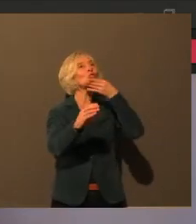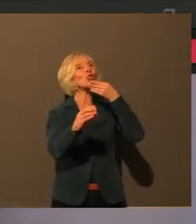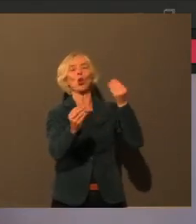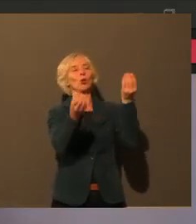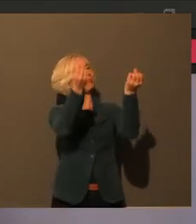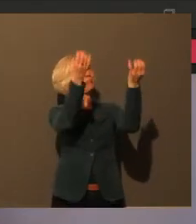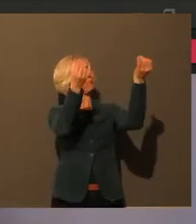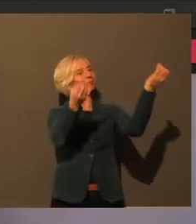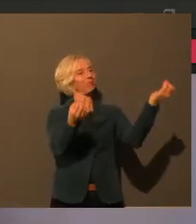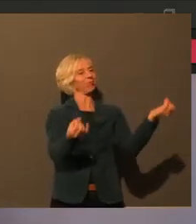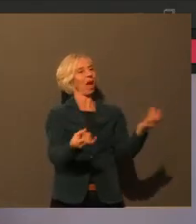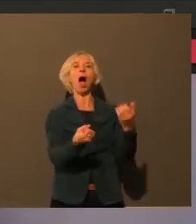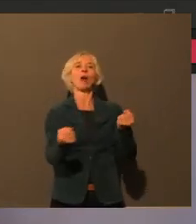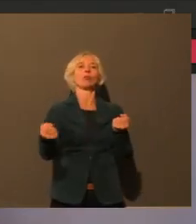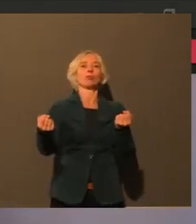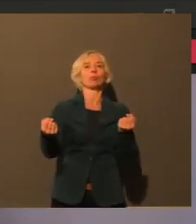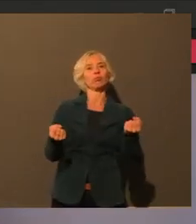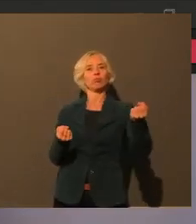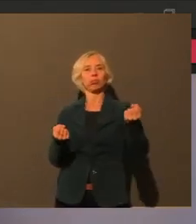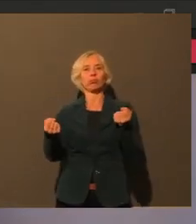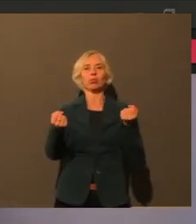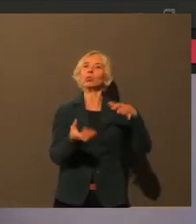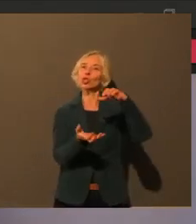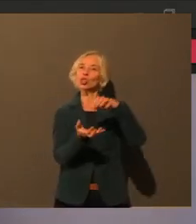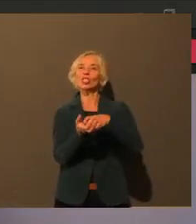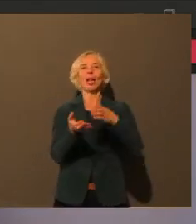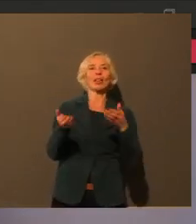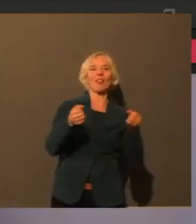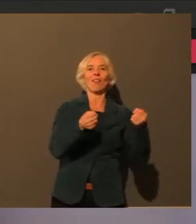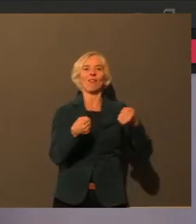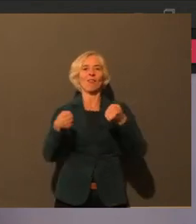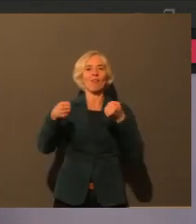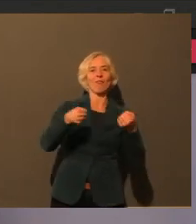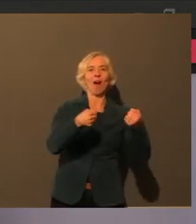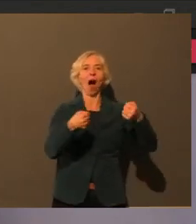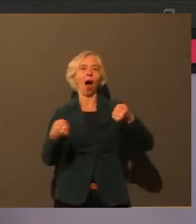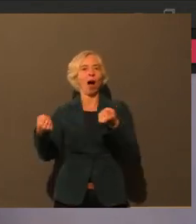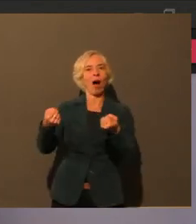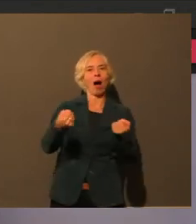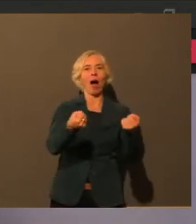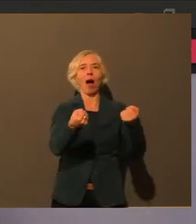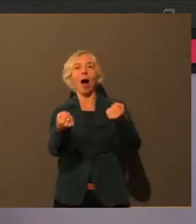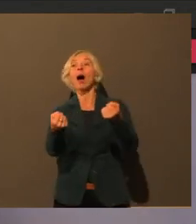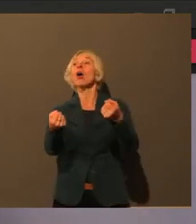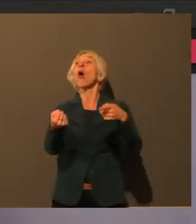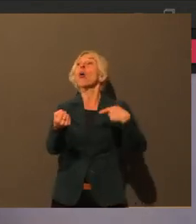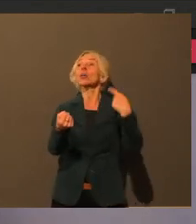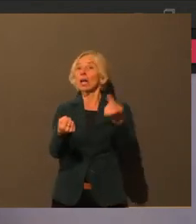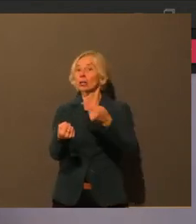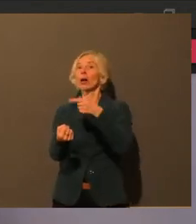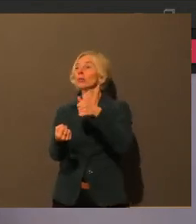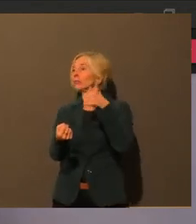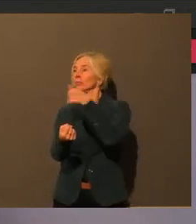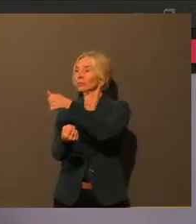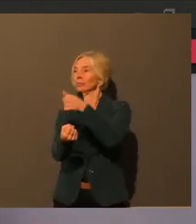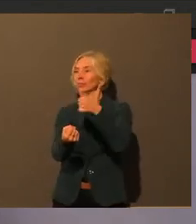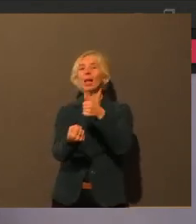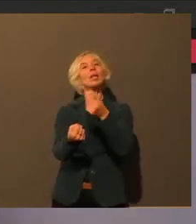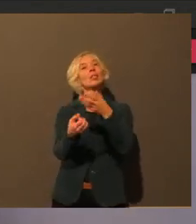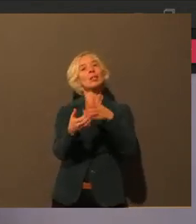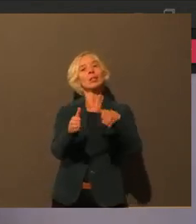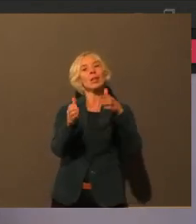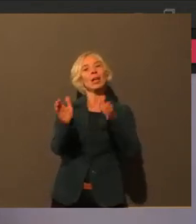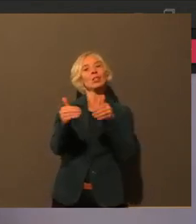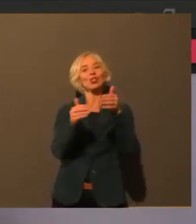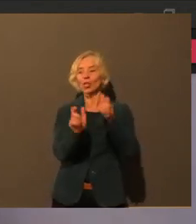Leute in Anführungsstrichen natürlich besucht, bei denen klingelt, denen vielleicht was vor die Türe legt und ihnen auf die Distanz hin